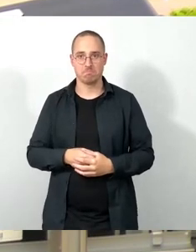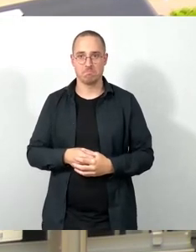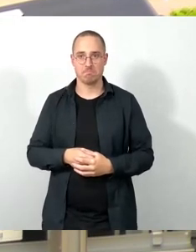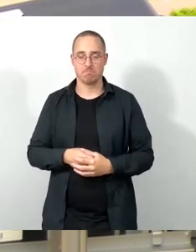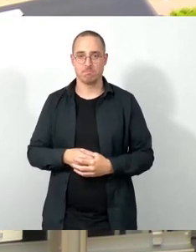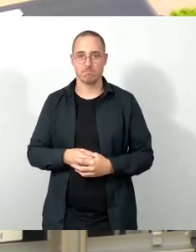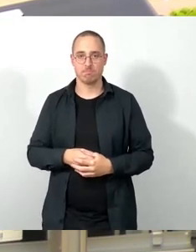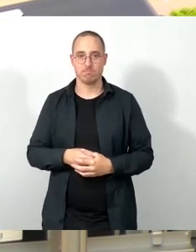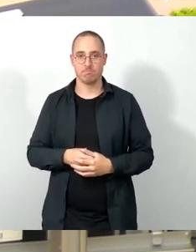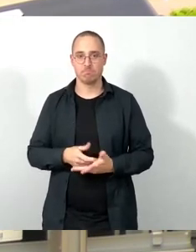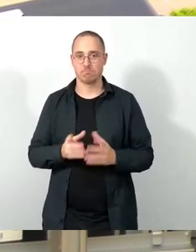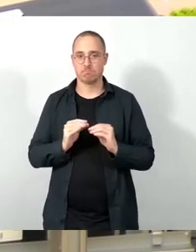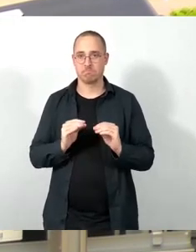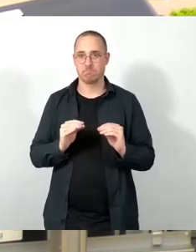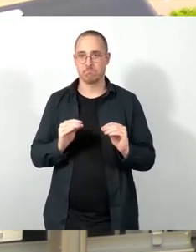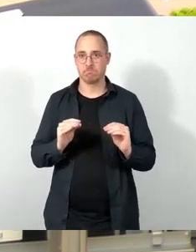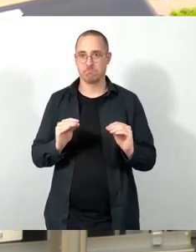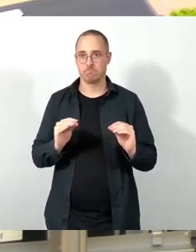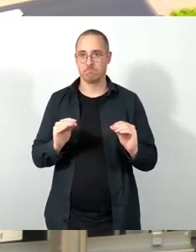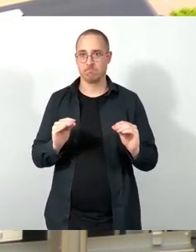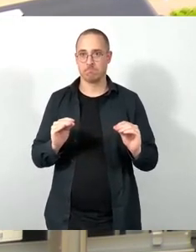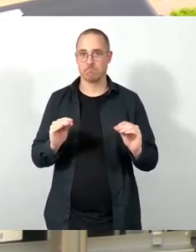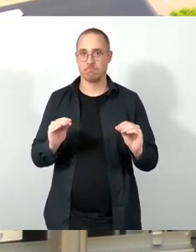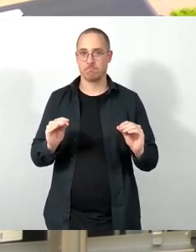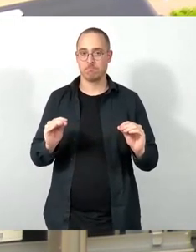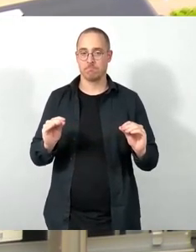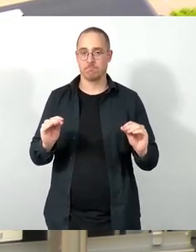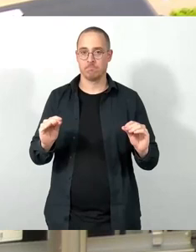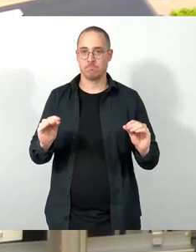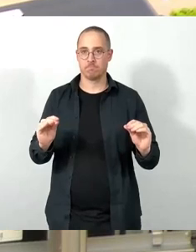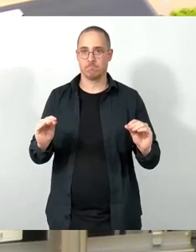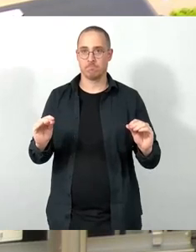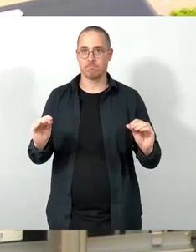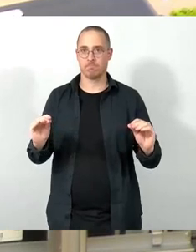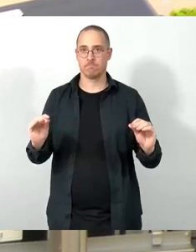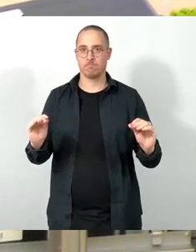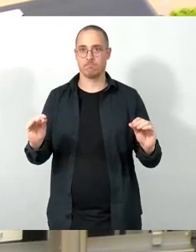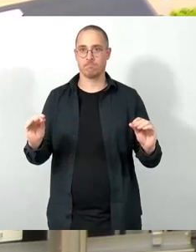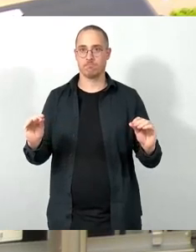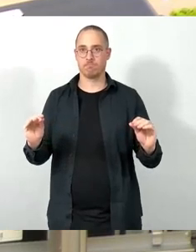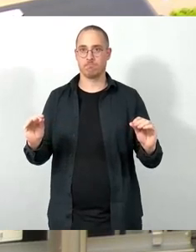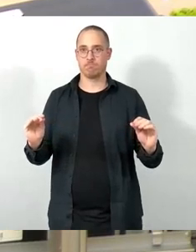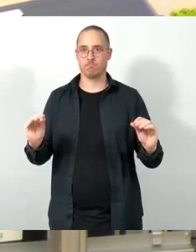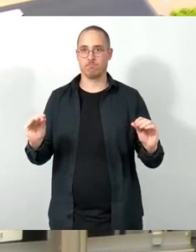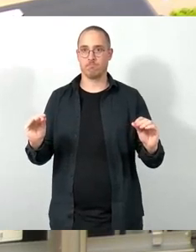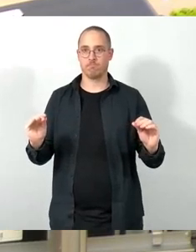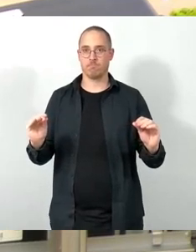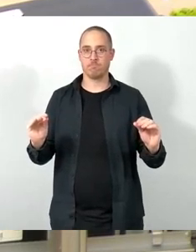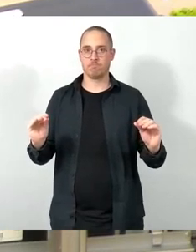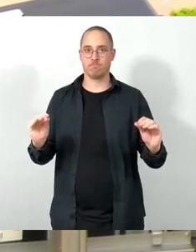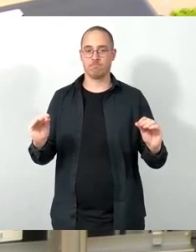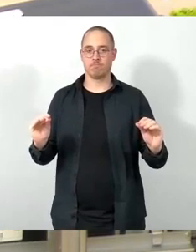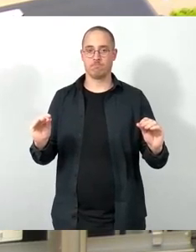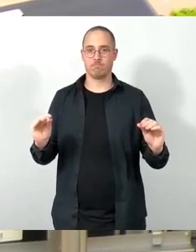HSKD kein Angebot unterbreitet. Und sie haben ca. 25% aller Musikschülerinnen und Musikschüler in Dresden unter